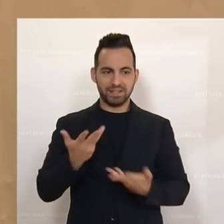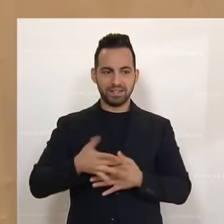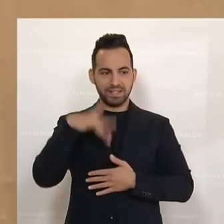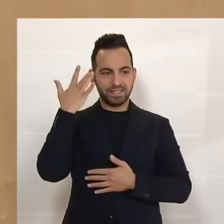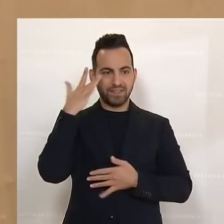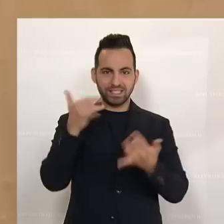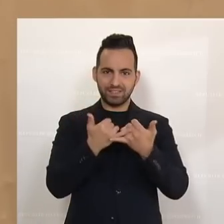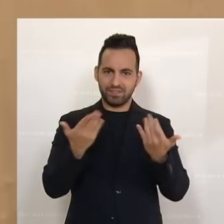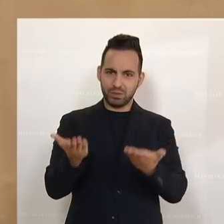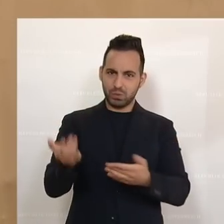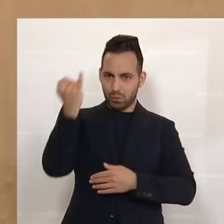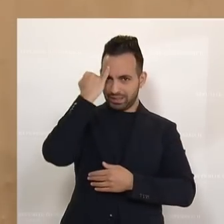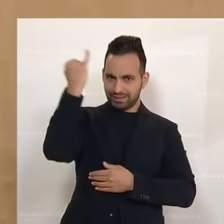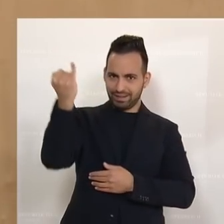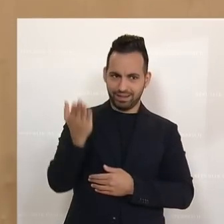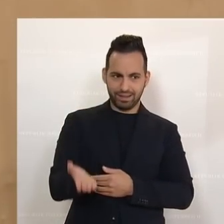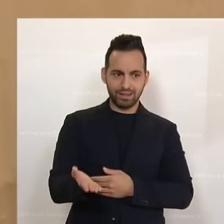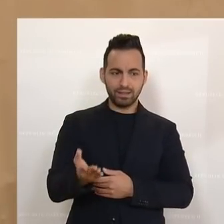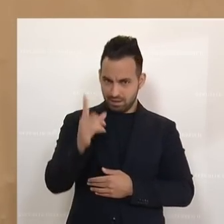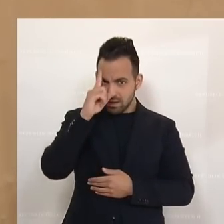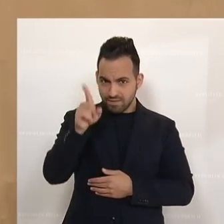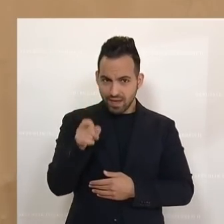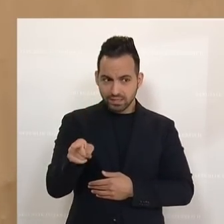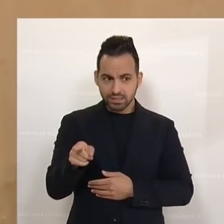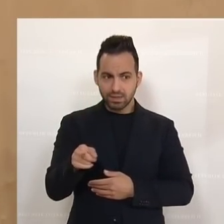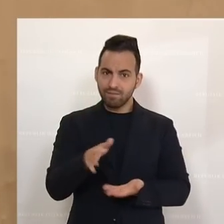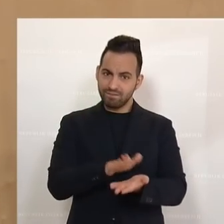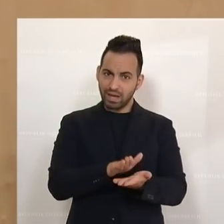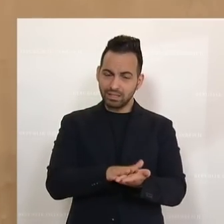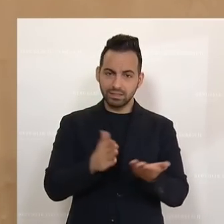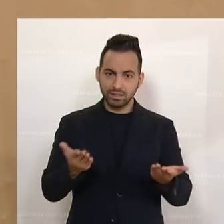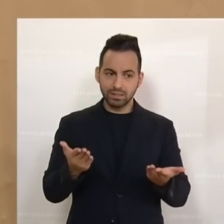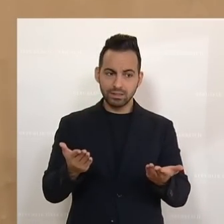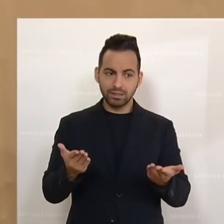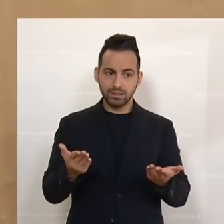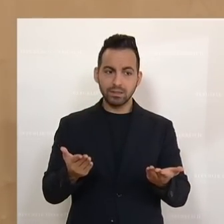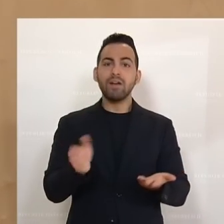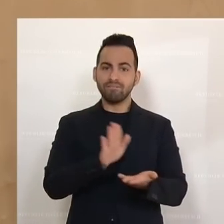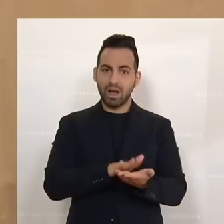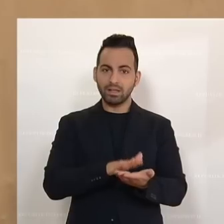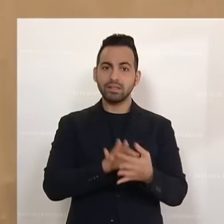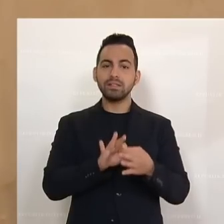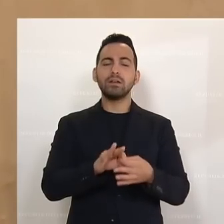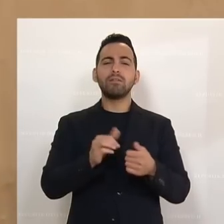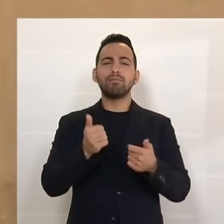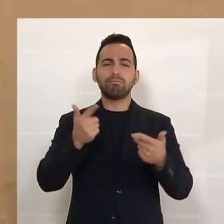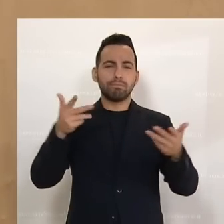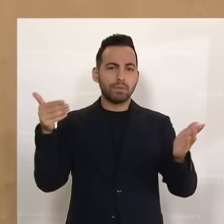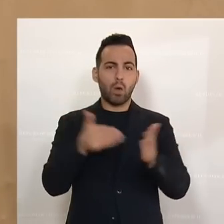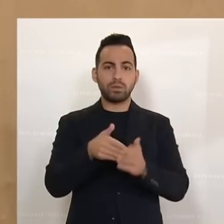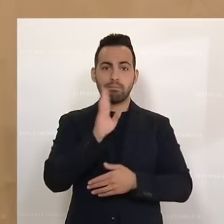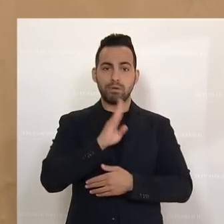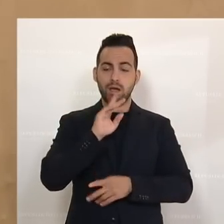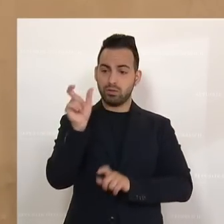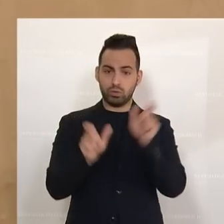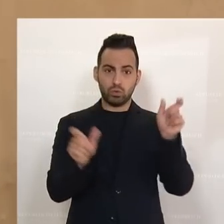nicht, wie man auf diese Idee kommen kann. Wissen Sie, dass so Fakten, dass Fakten sind, dass zigtausende Pensionisten